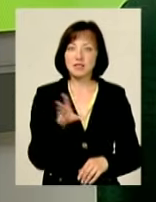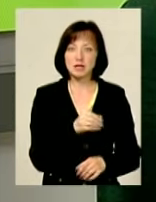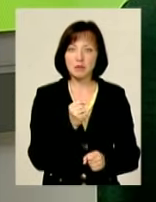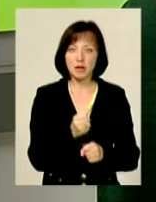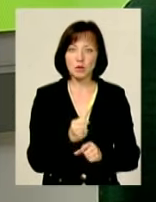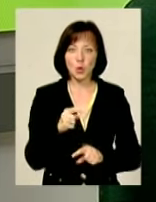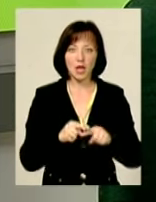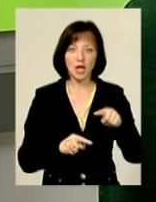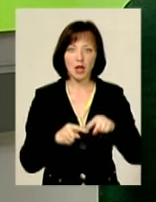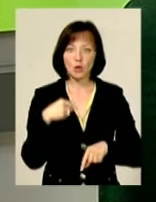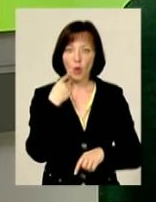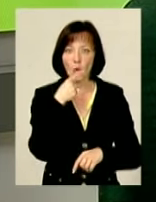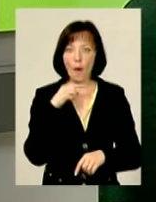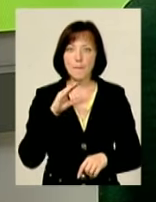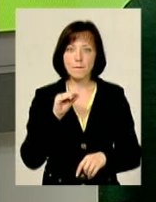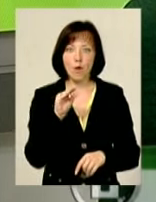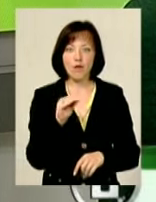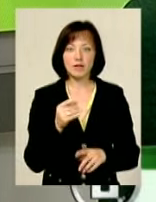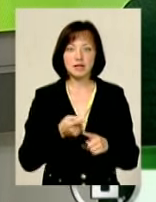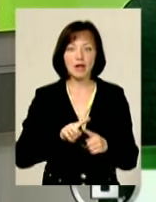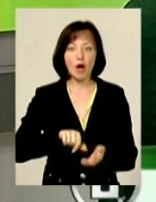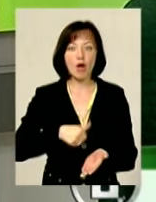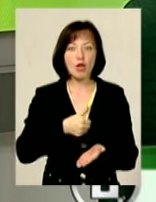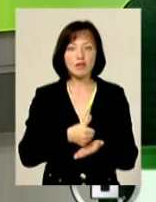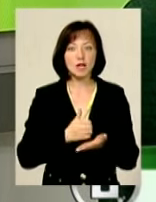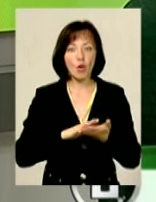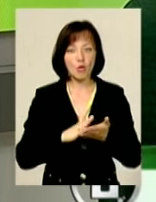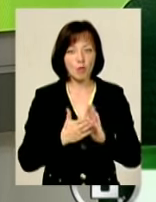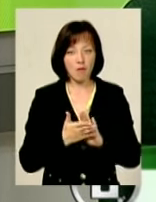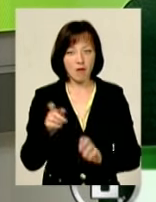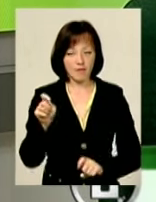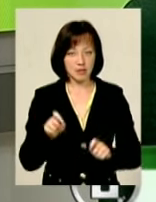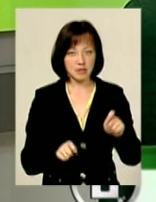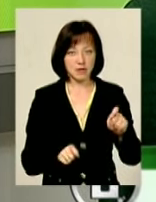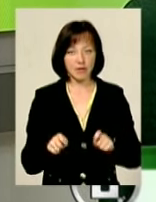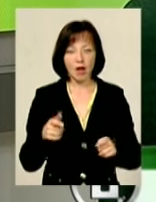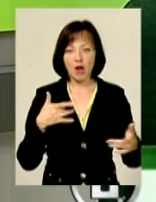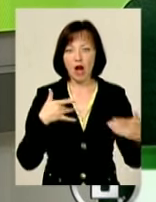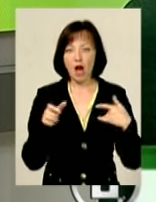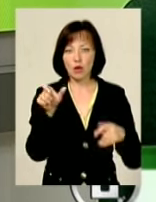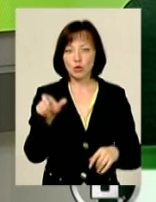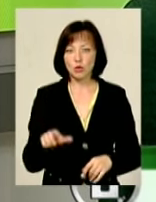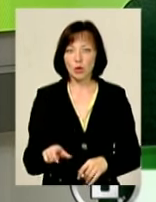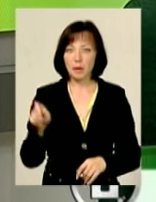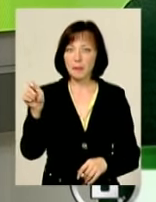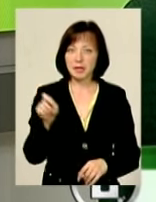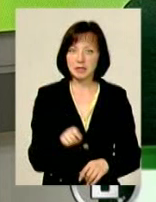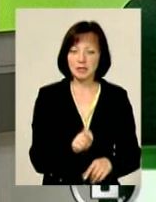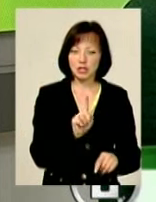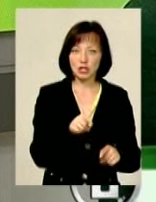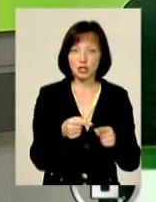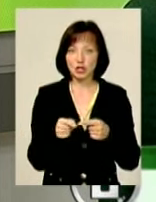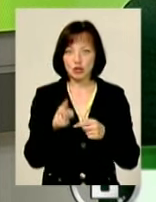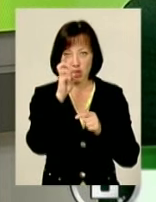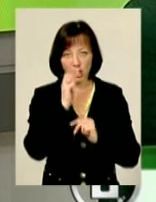сама головна умова фестивалю. Актор, який приїздить з тієї чи іншої країни,